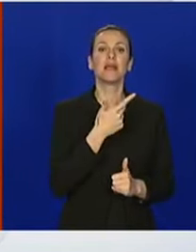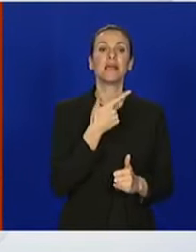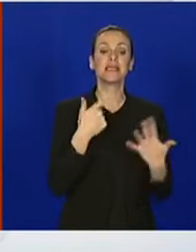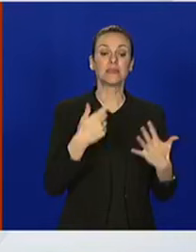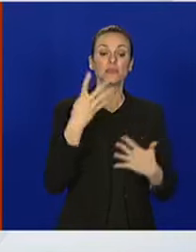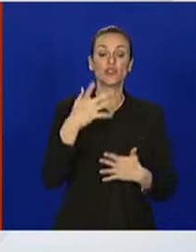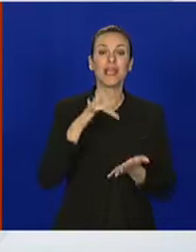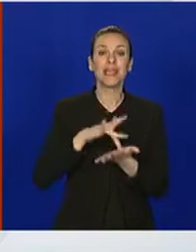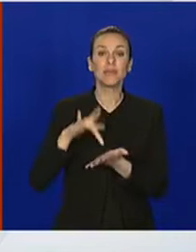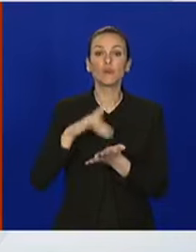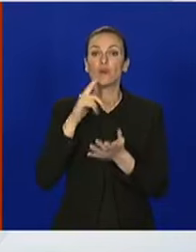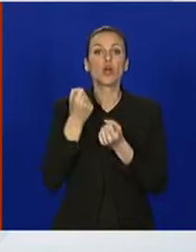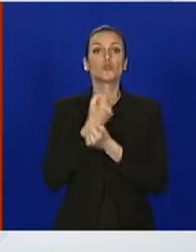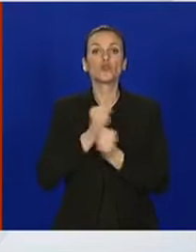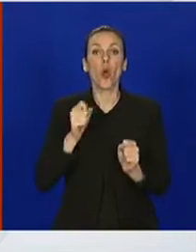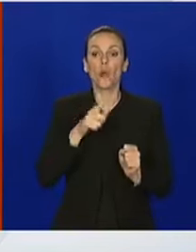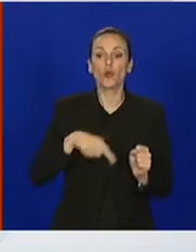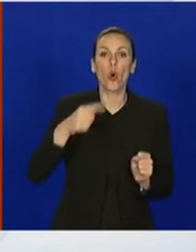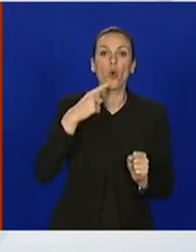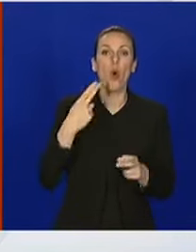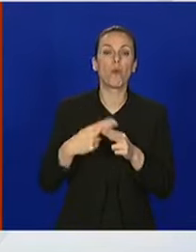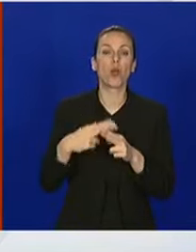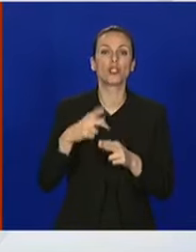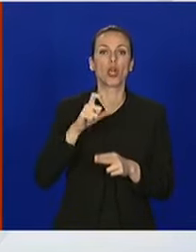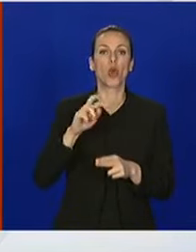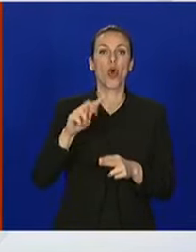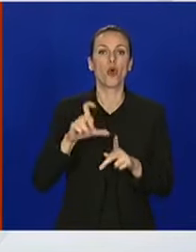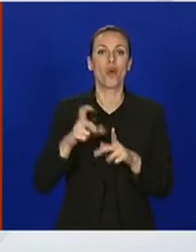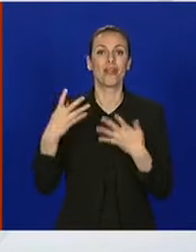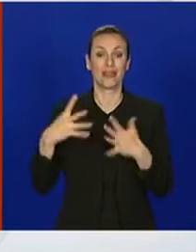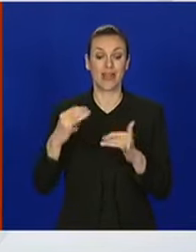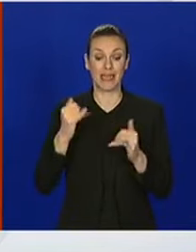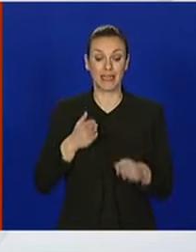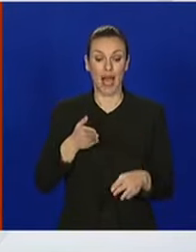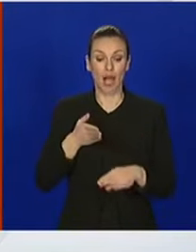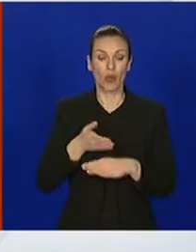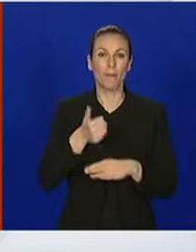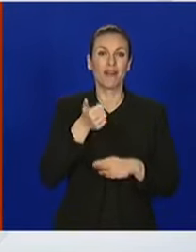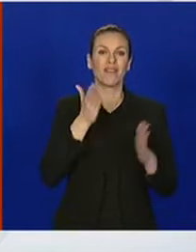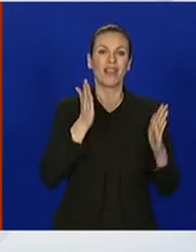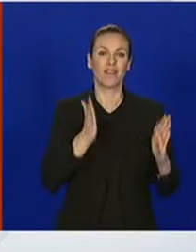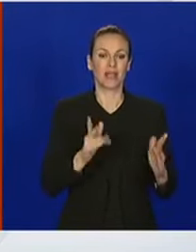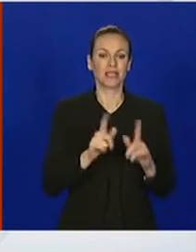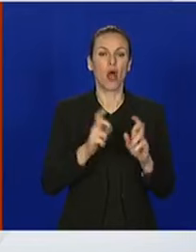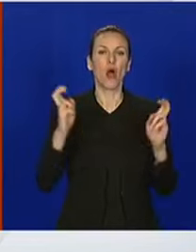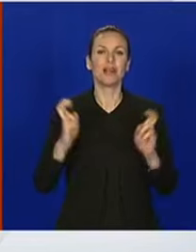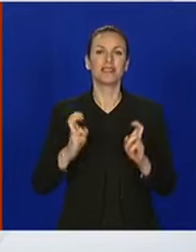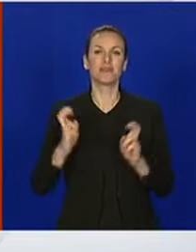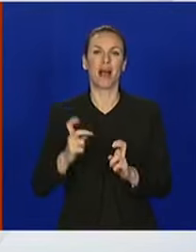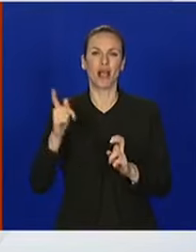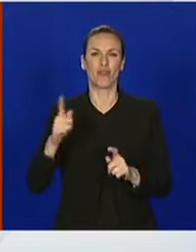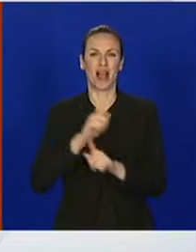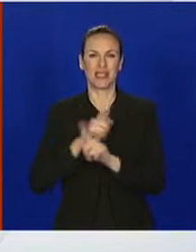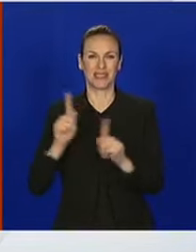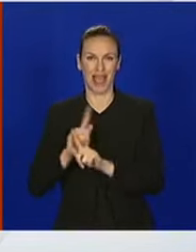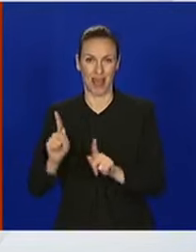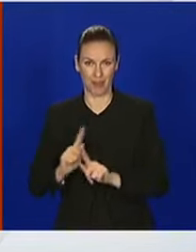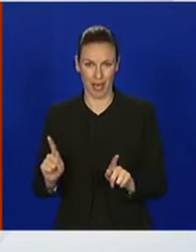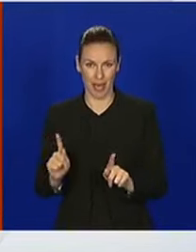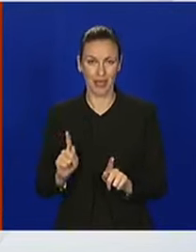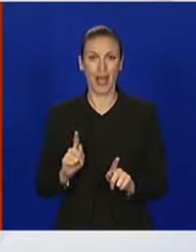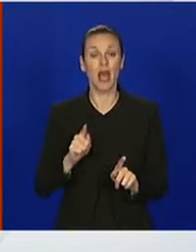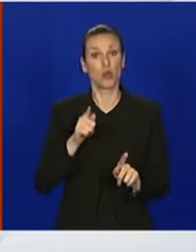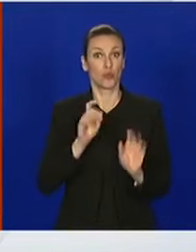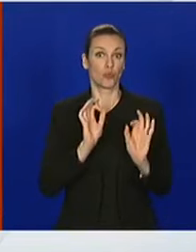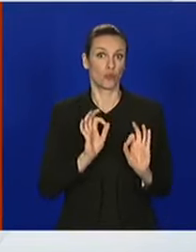slobodna za COVID-bolesnike. Ulazimo u prvu fazu popuštanja mjera, što je